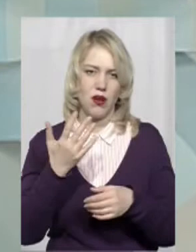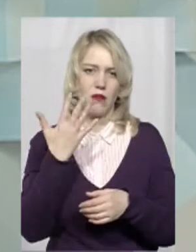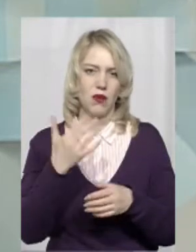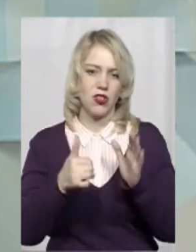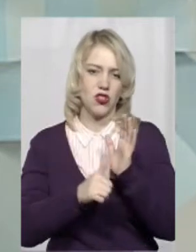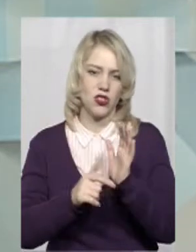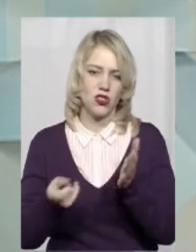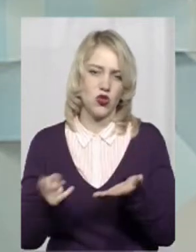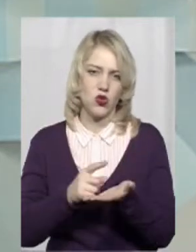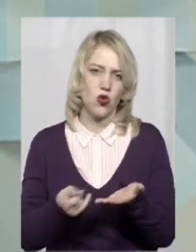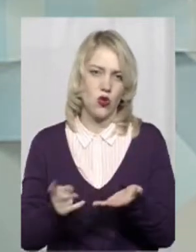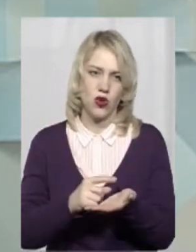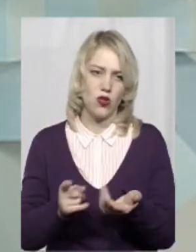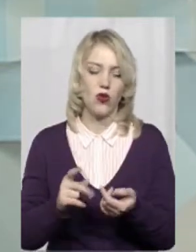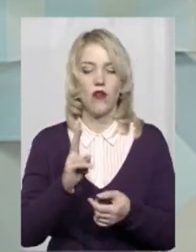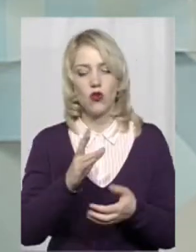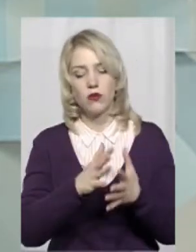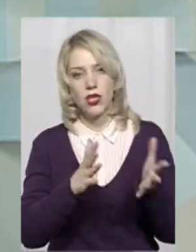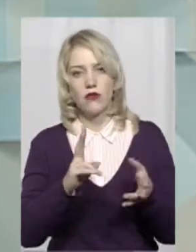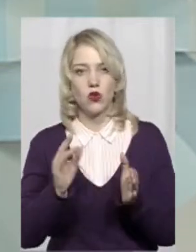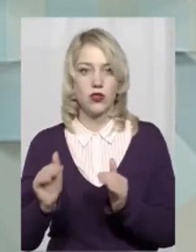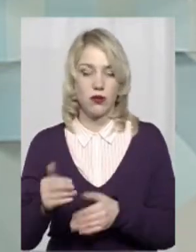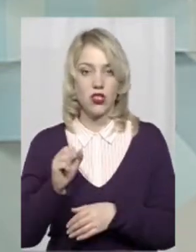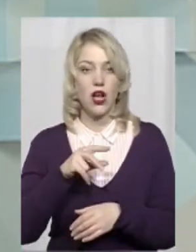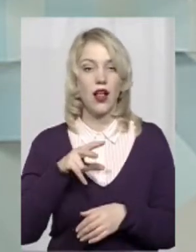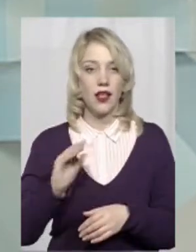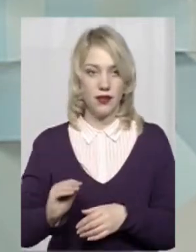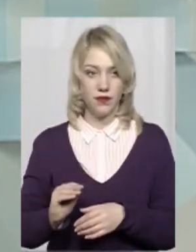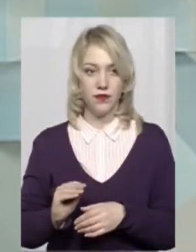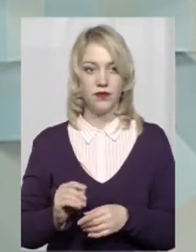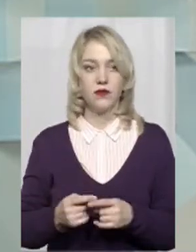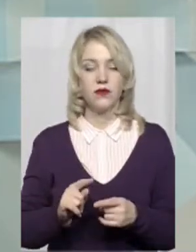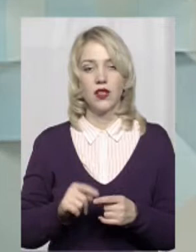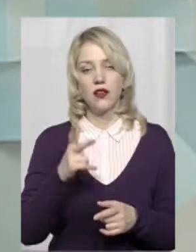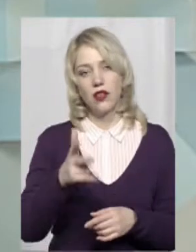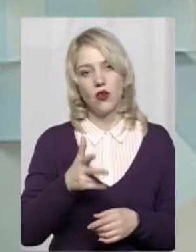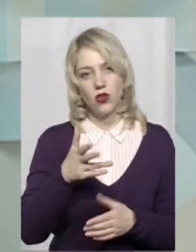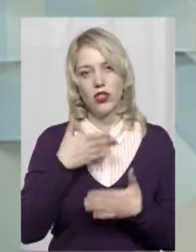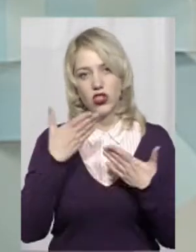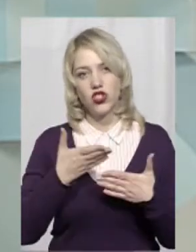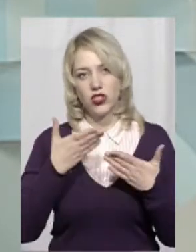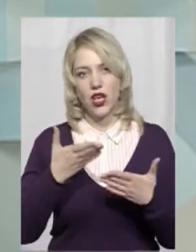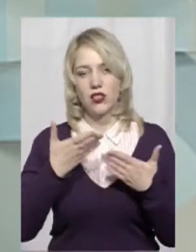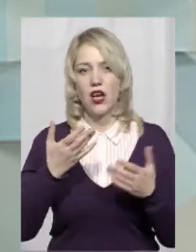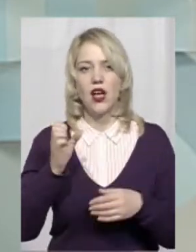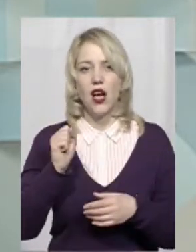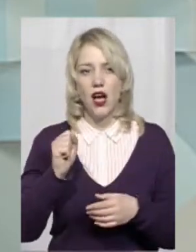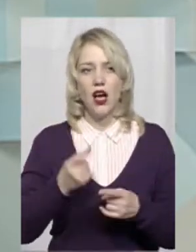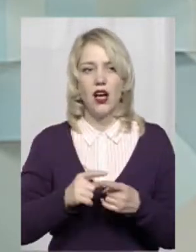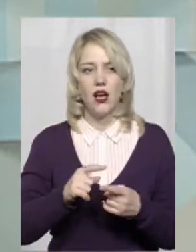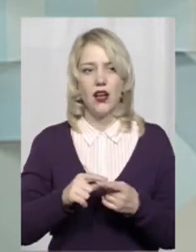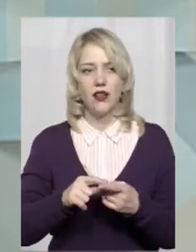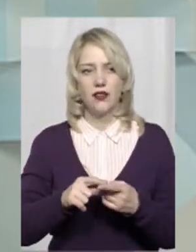сторінок в кожного кандидата, когось більше, в когось менше. Але 3 години безперервного читання, а так, наскільки я знаю, наші